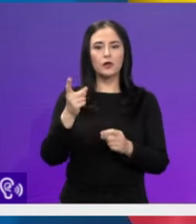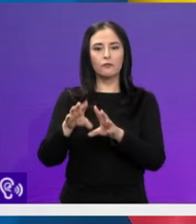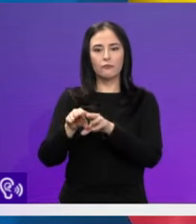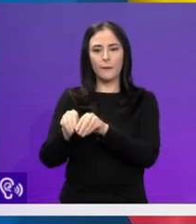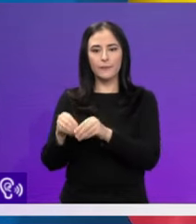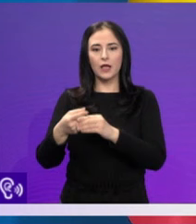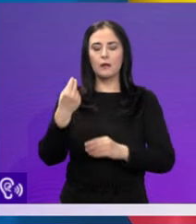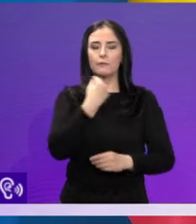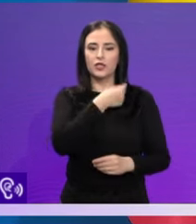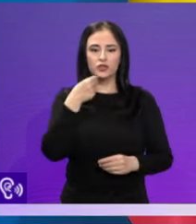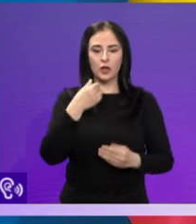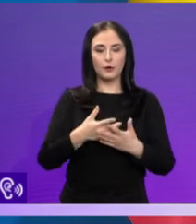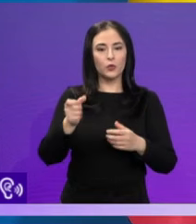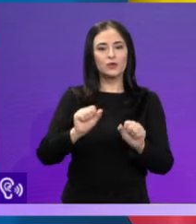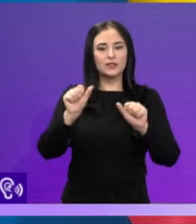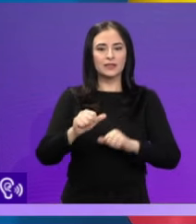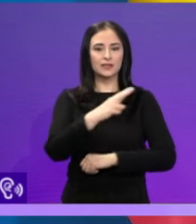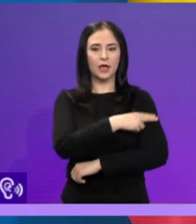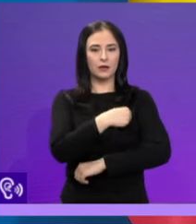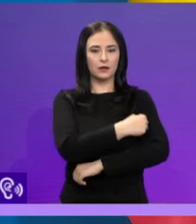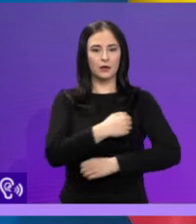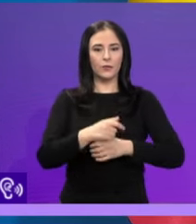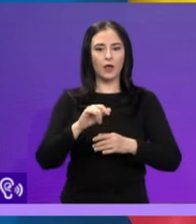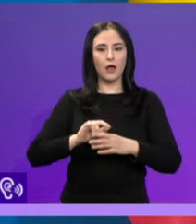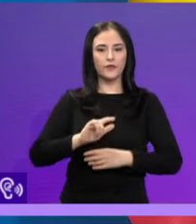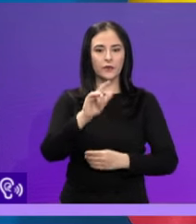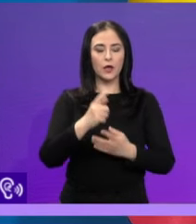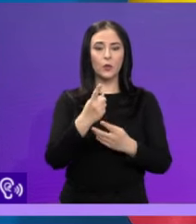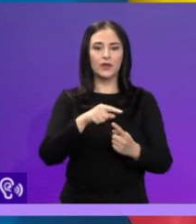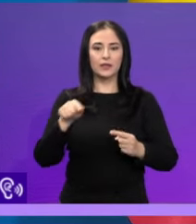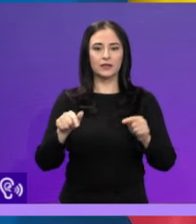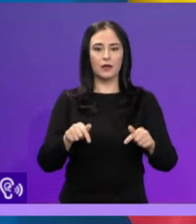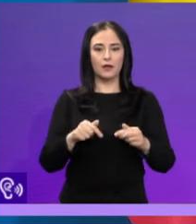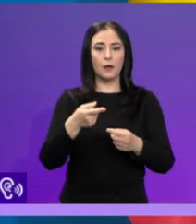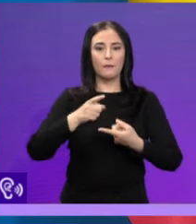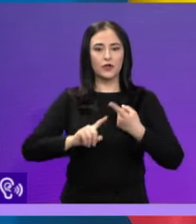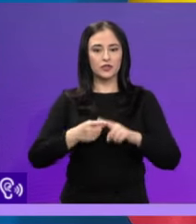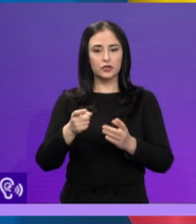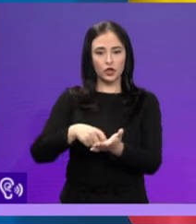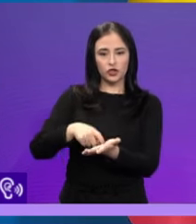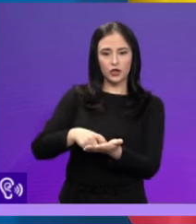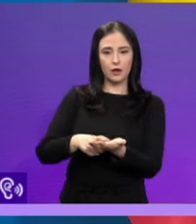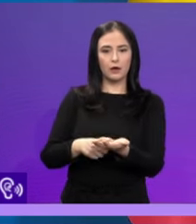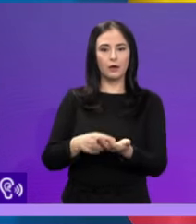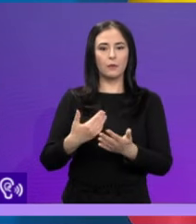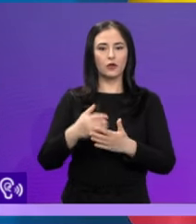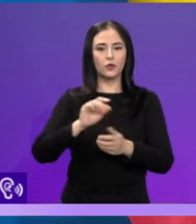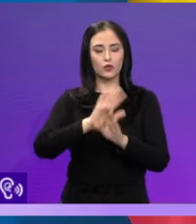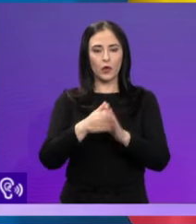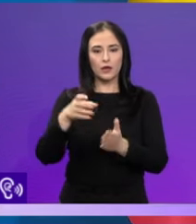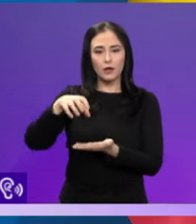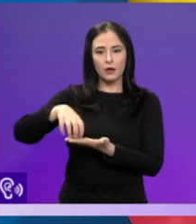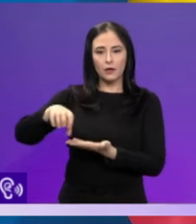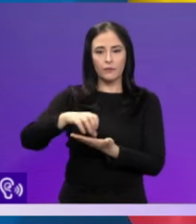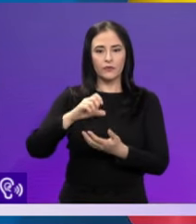beneficiază de aceste ajutoare. Azi mai rezolvăm una dintre solicitările esențiale ale transportatorilor,